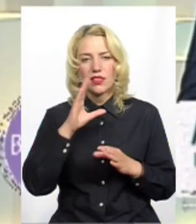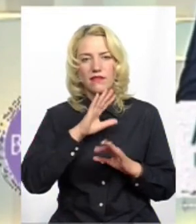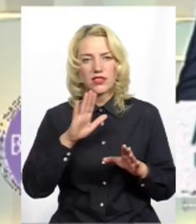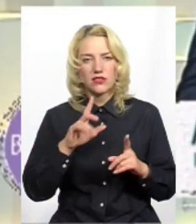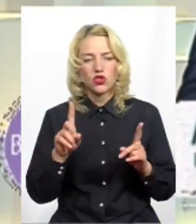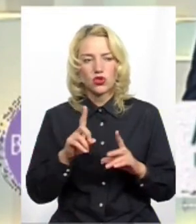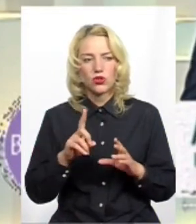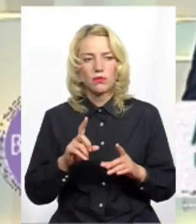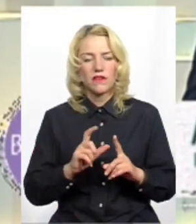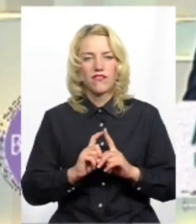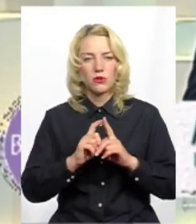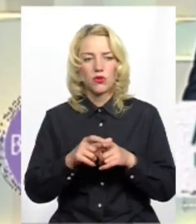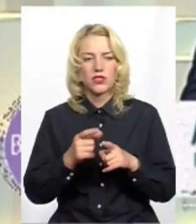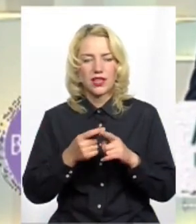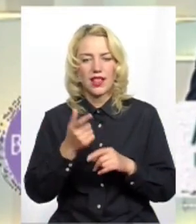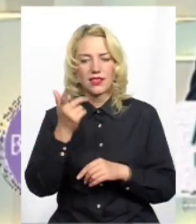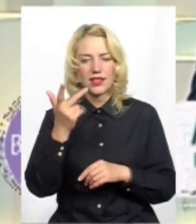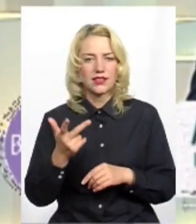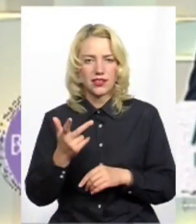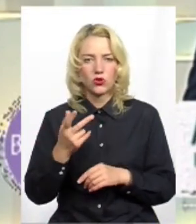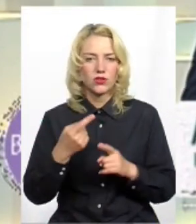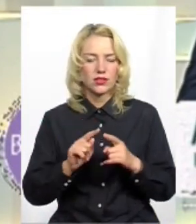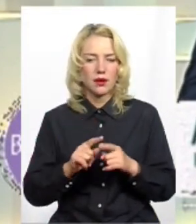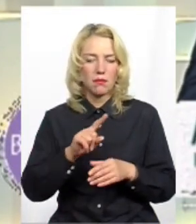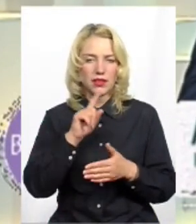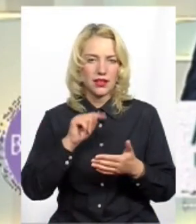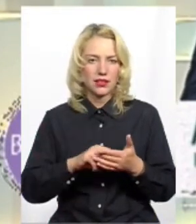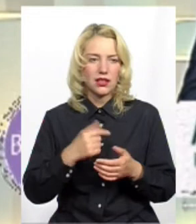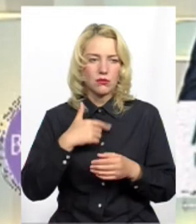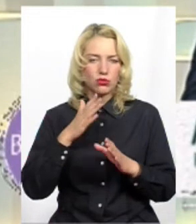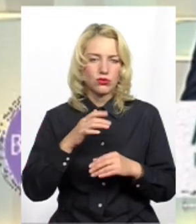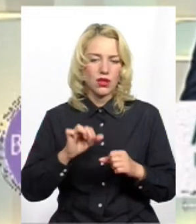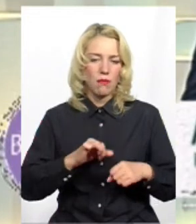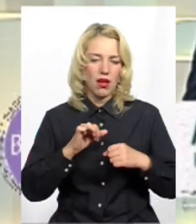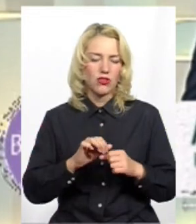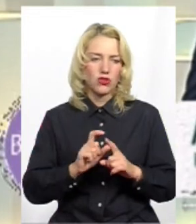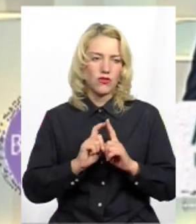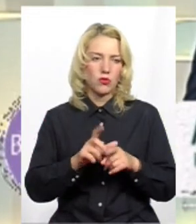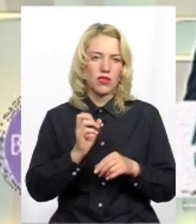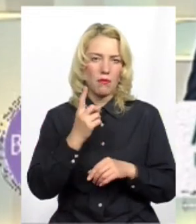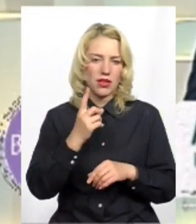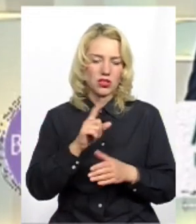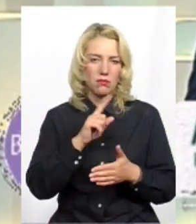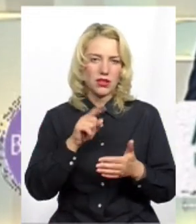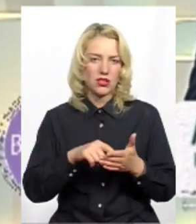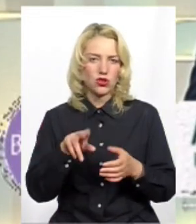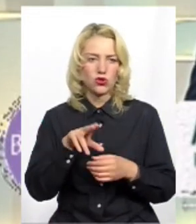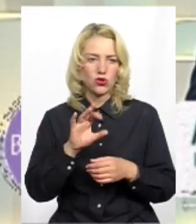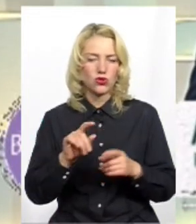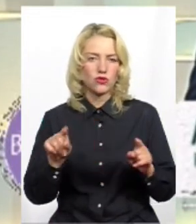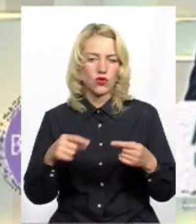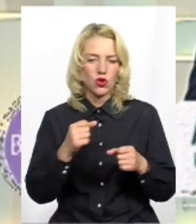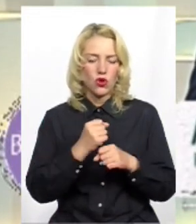вистачить даже відповісти на третину цих запитань. Я тоді буду намагатися відповісти тільки на перше запитання стосовно створення